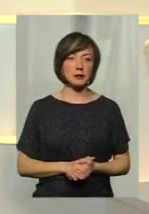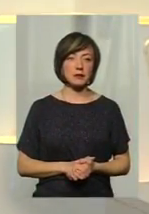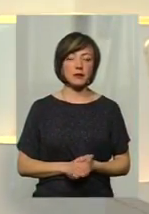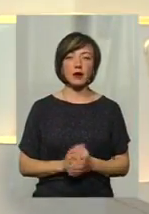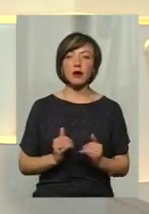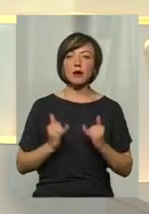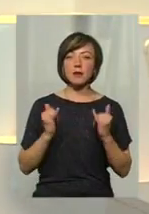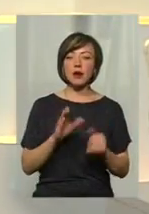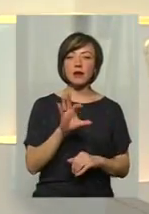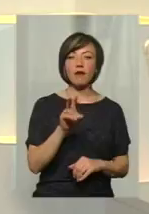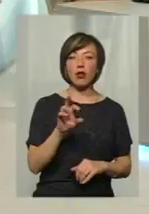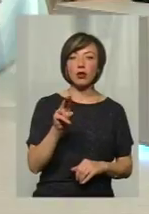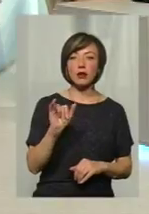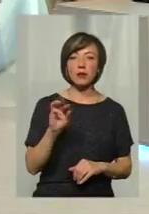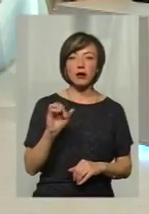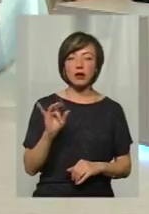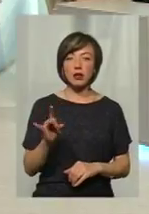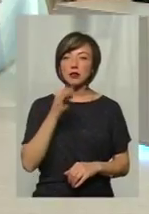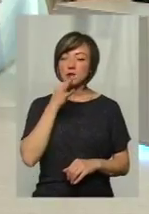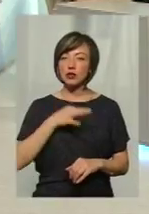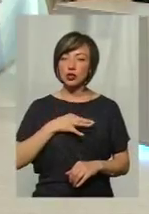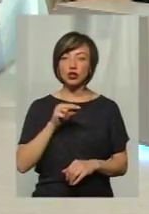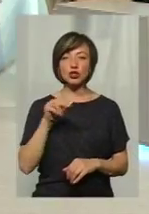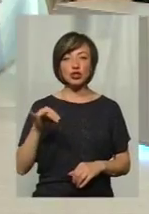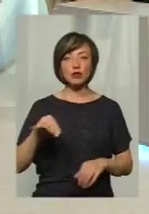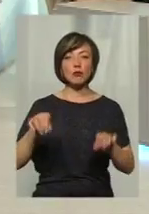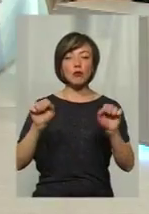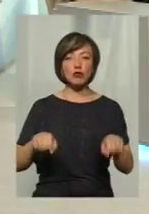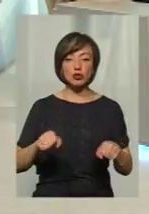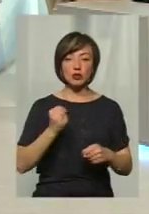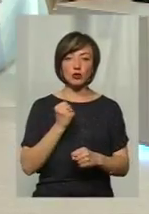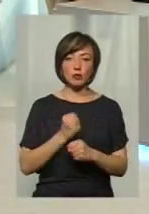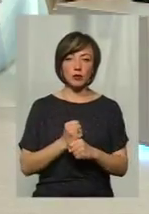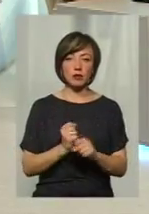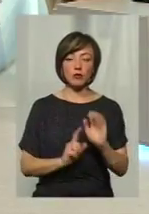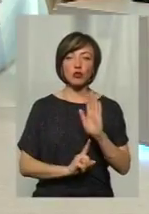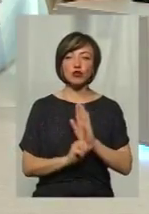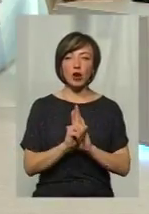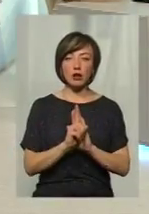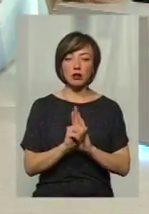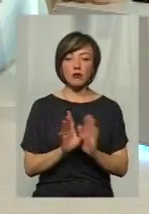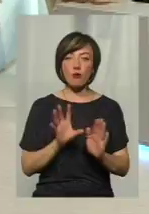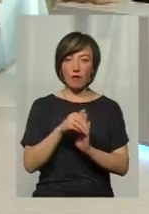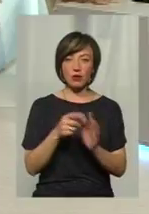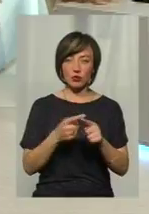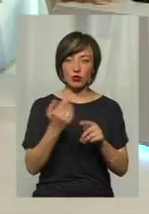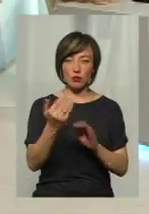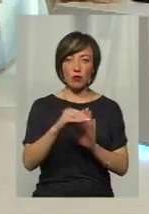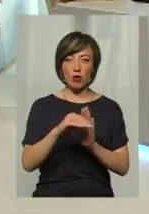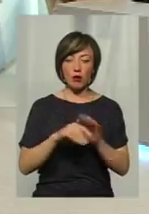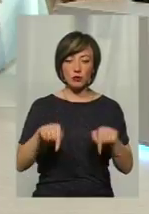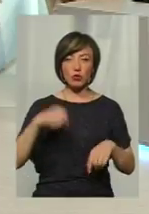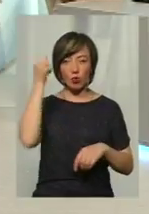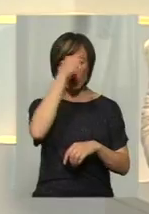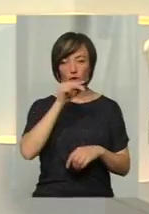Пане Володимири, цікаво, що таке, чи реально все ж таки зробити, почати впроваджувати цю програму вже цього